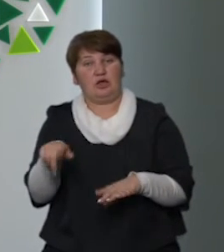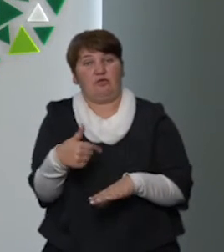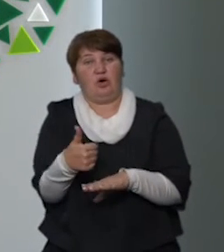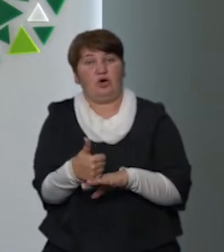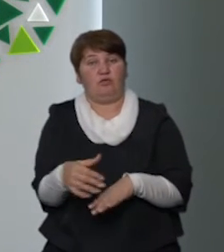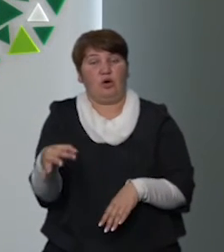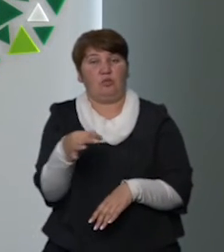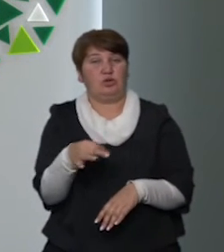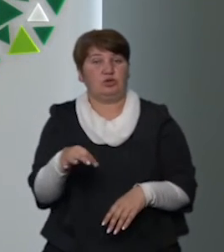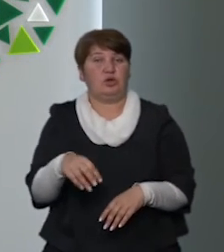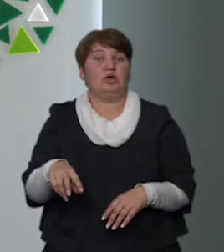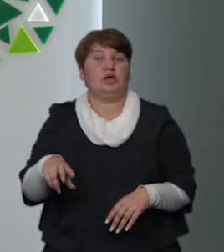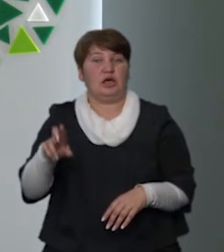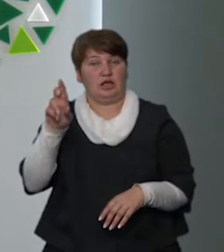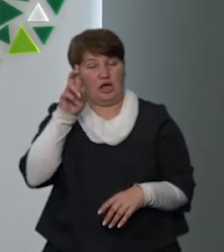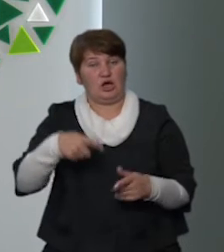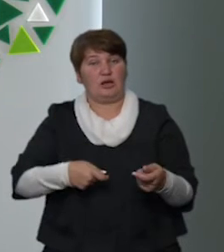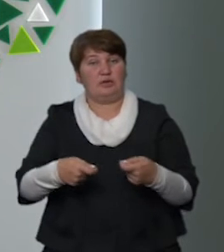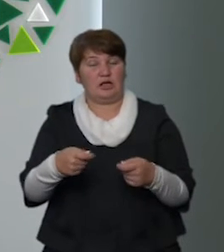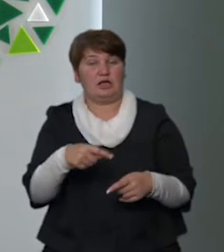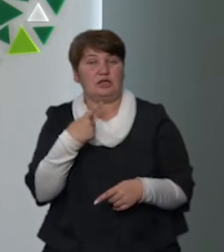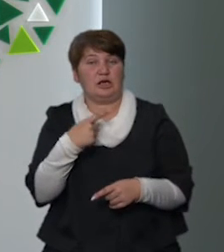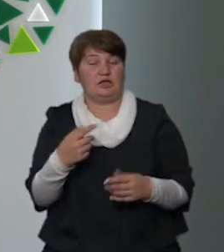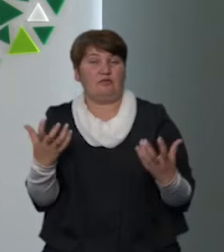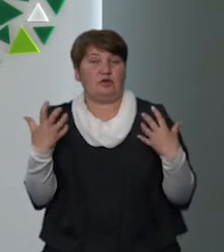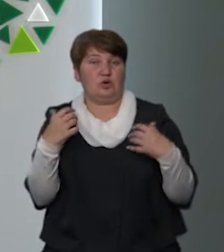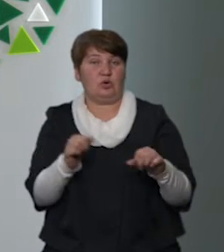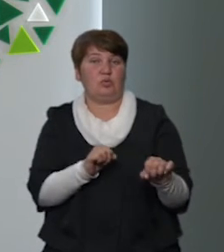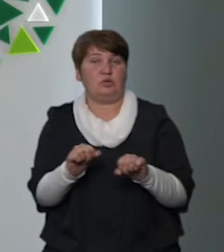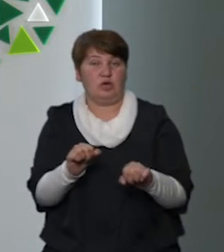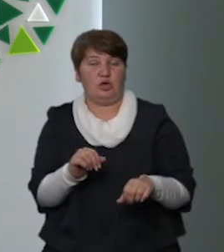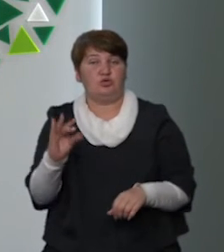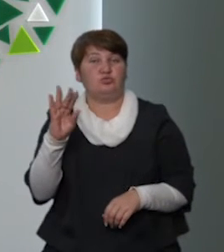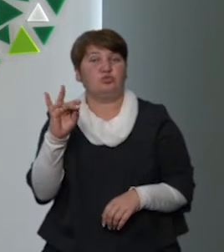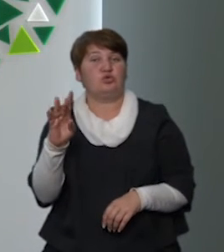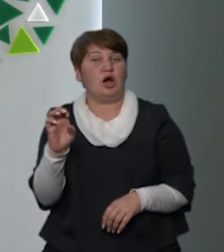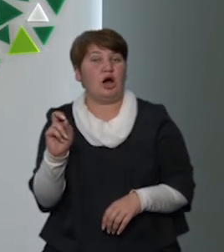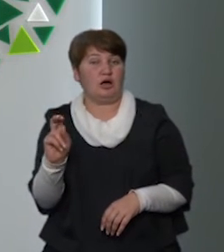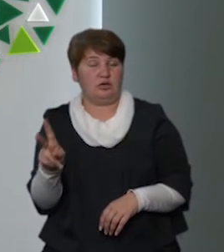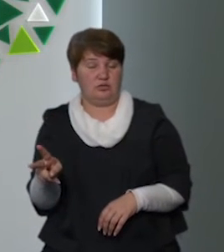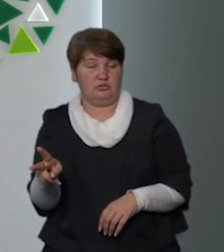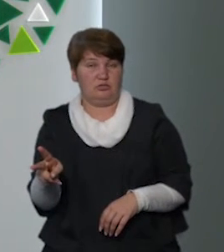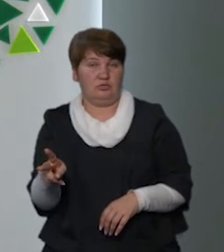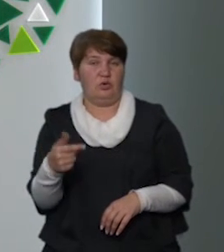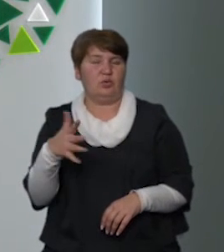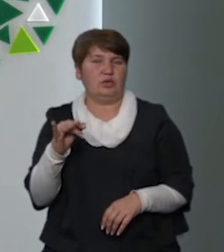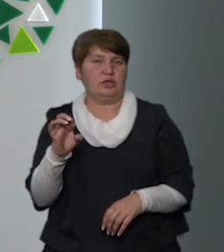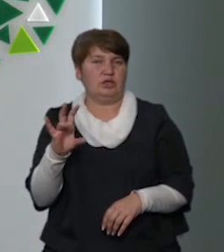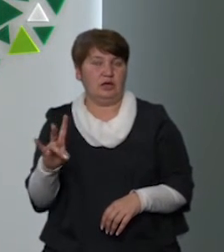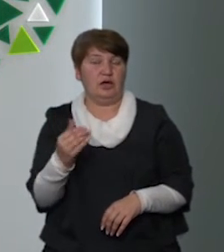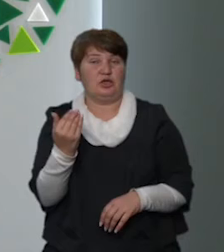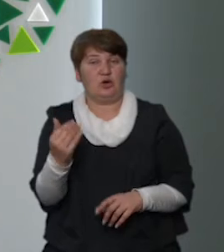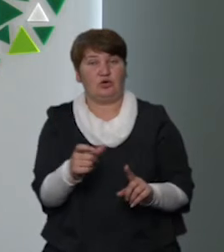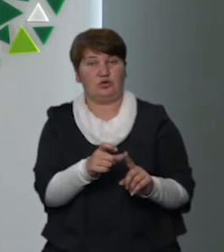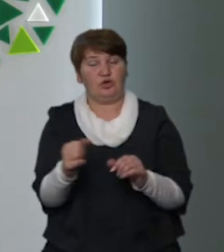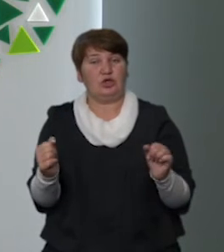обласної державної адміністрації сьогодні сказав начальник управління житлового та комунального господарства Ігор Гунін. За його словами,